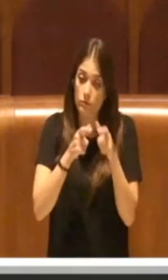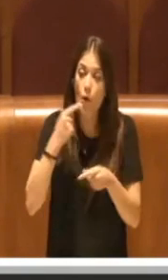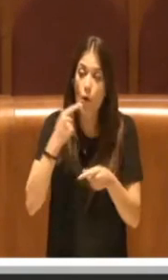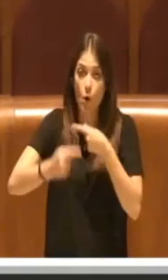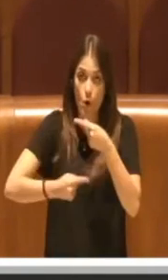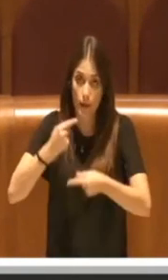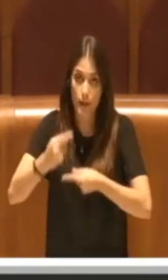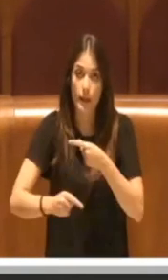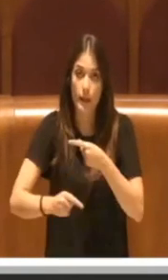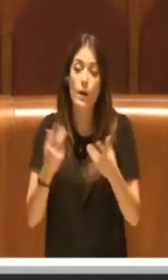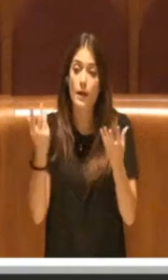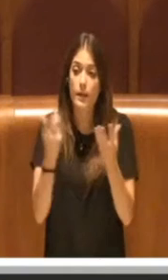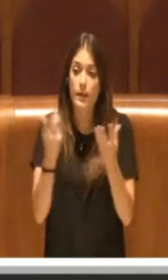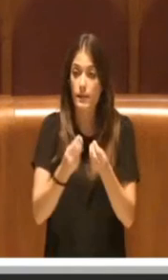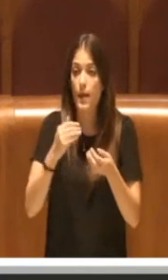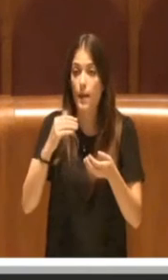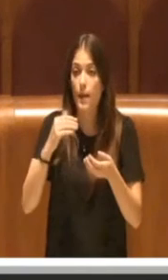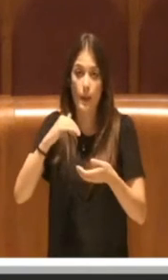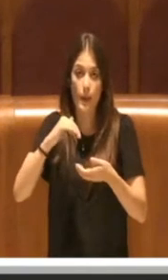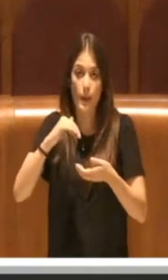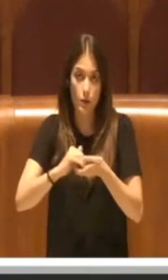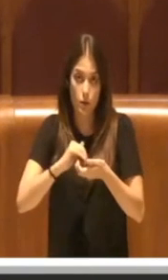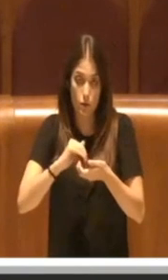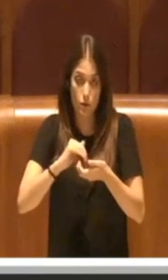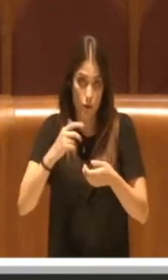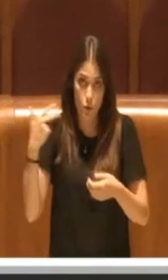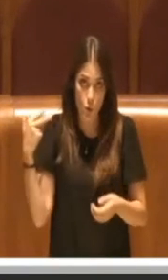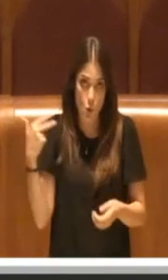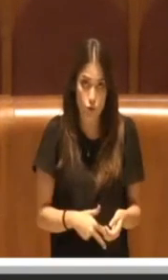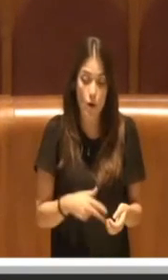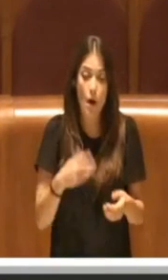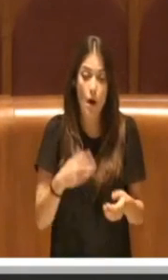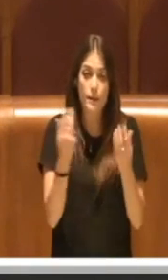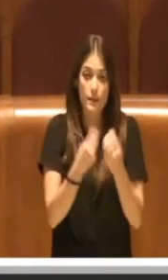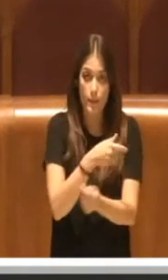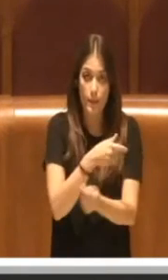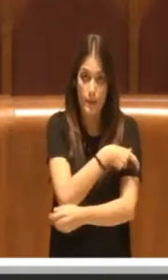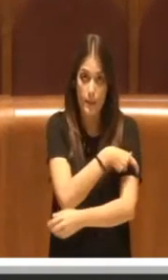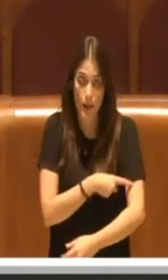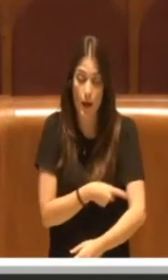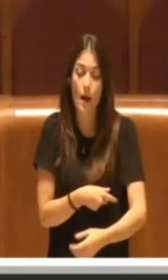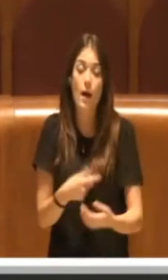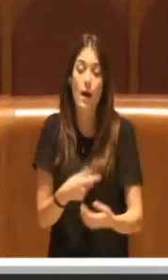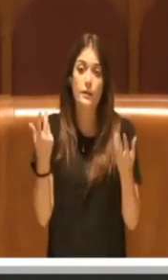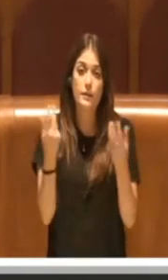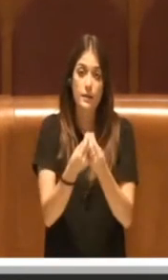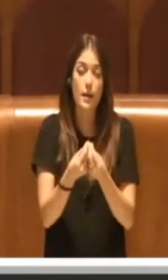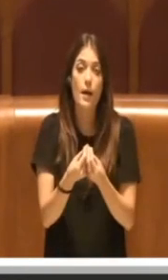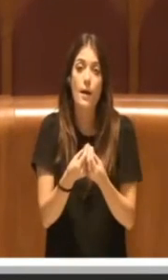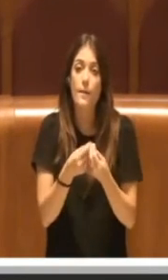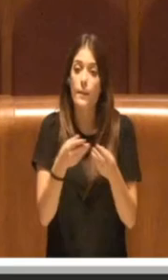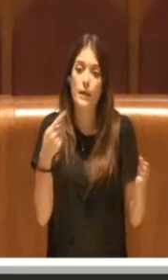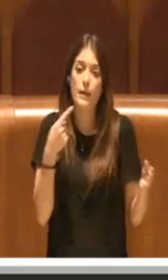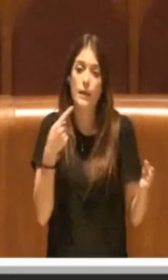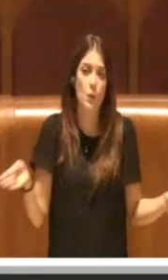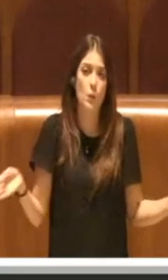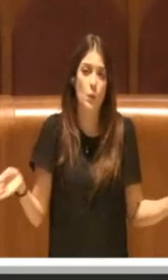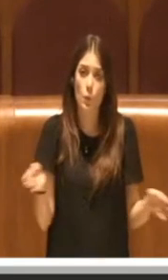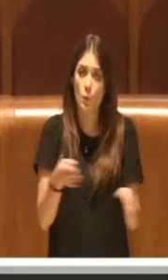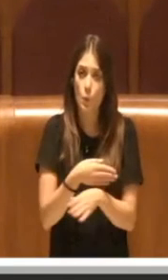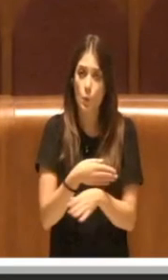le parti sociali, con i sindacati, con chiunque